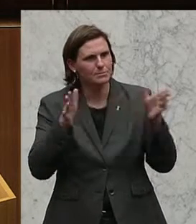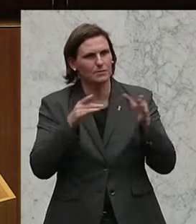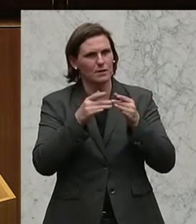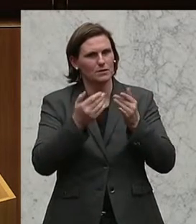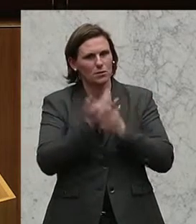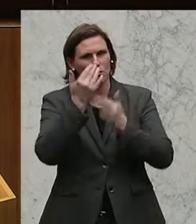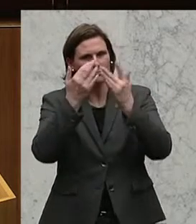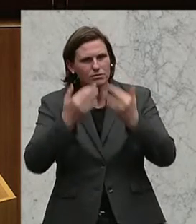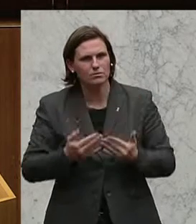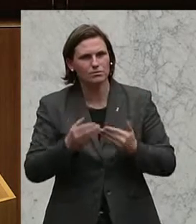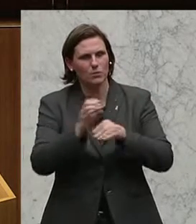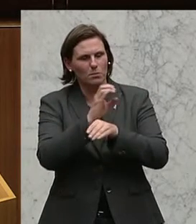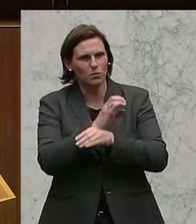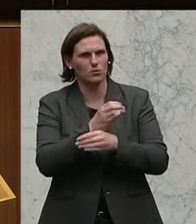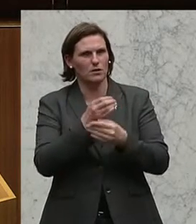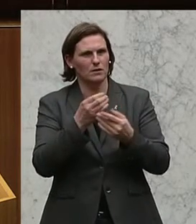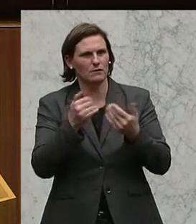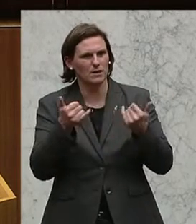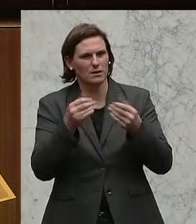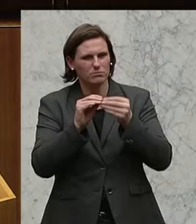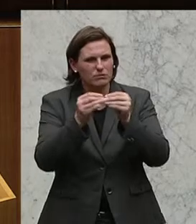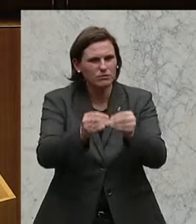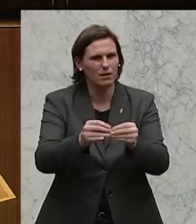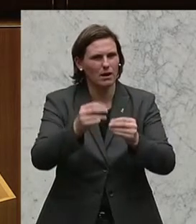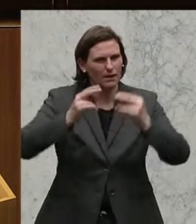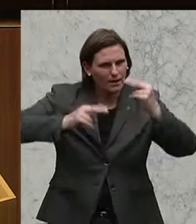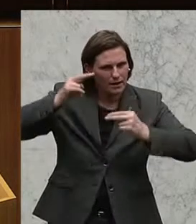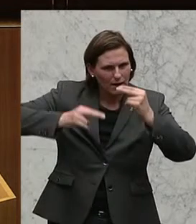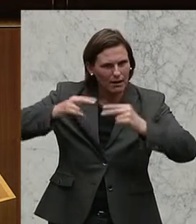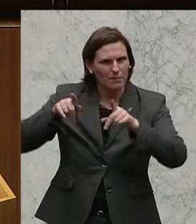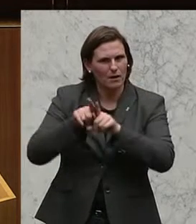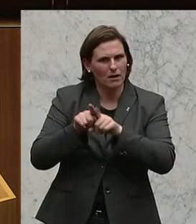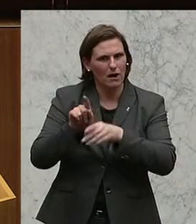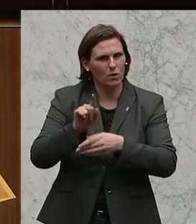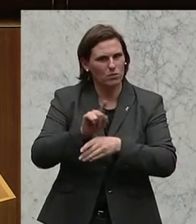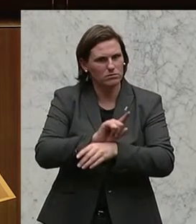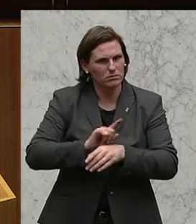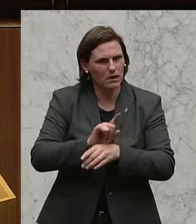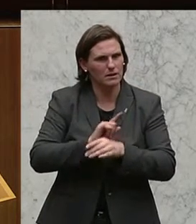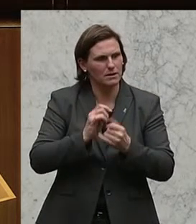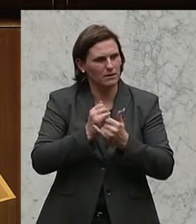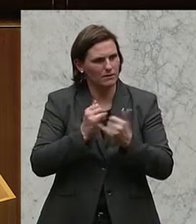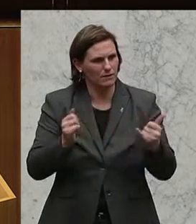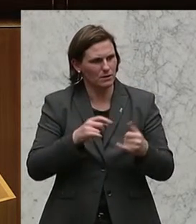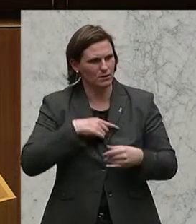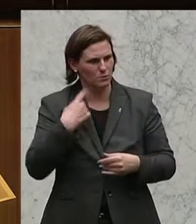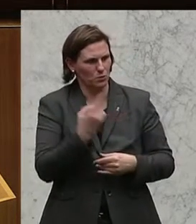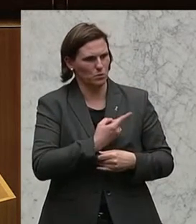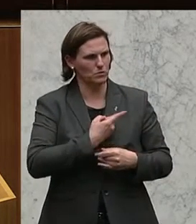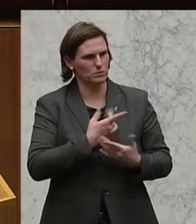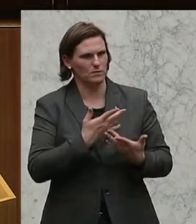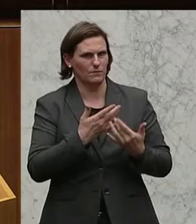Algorithmen, wie die Computer und alles rundherum funktionieren, kennenzulernen, aber gleichzeitig auch, um über uns überhaupt